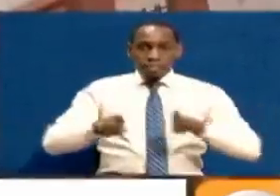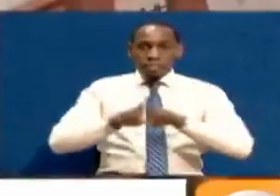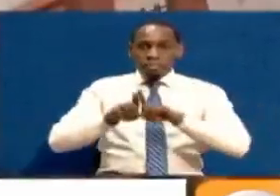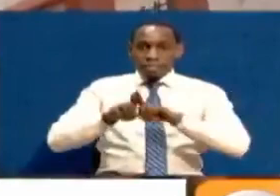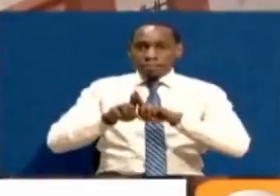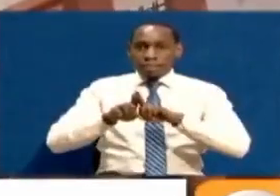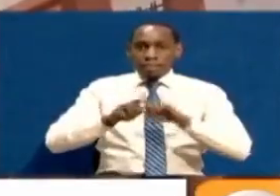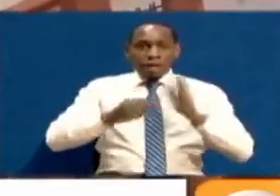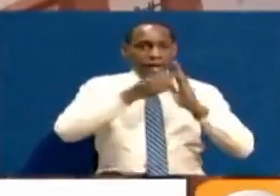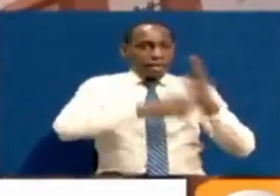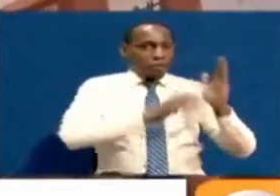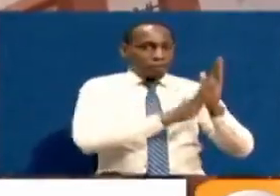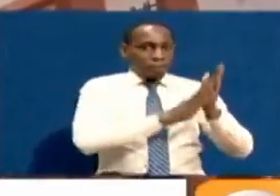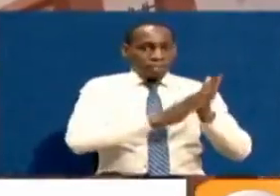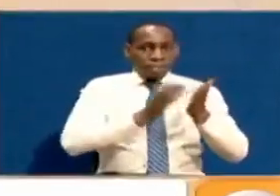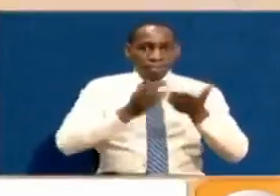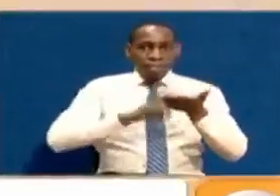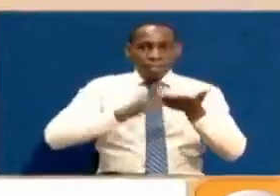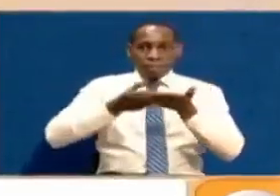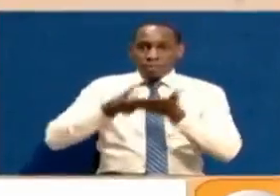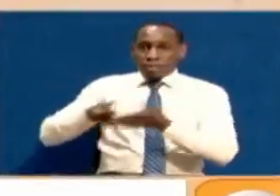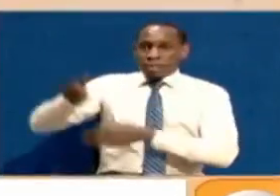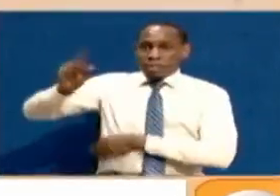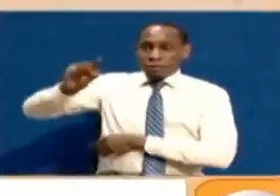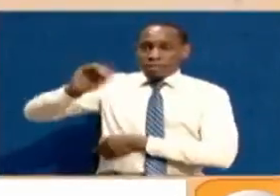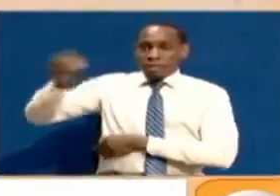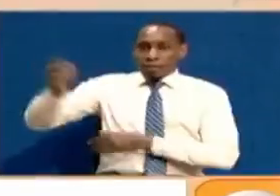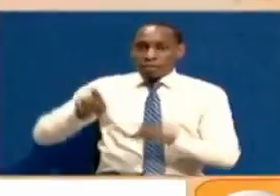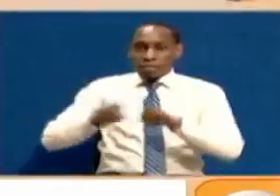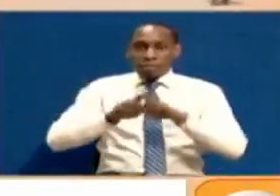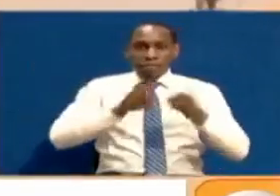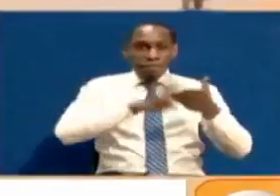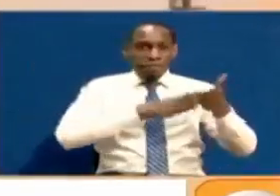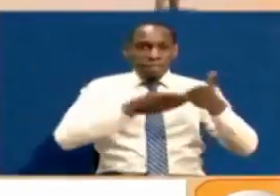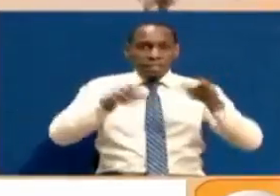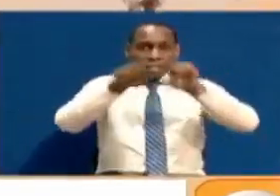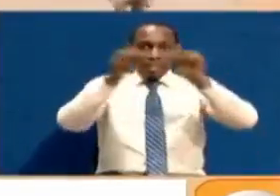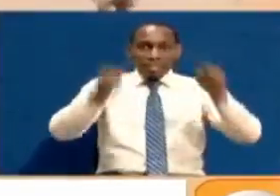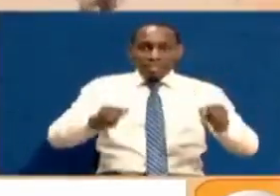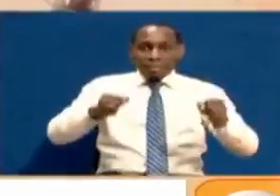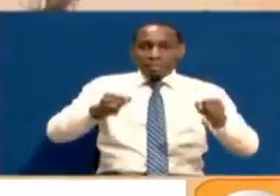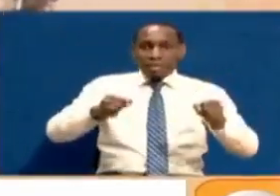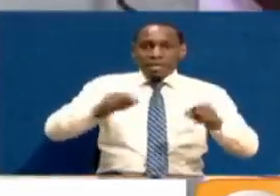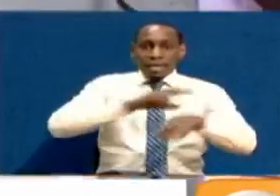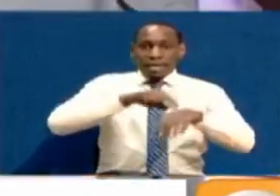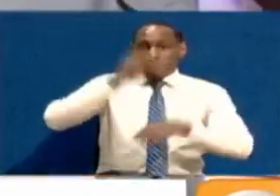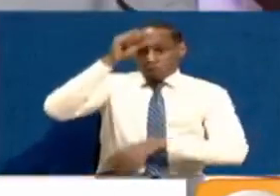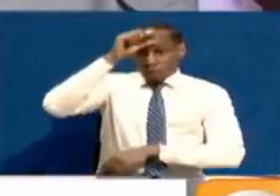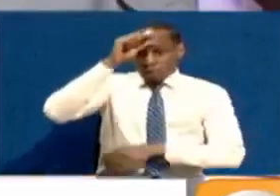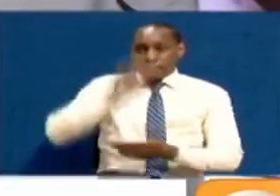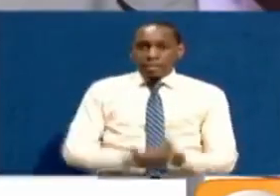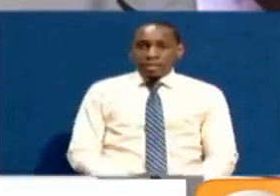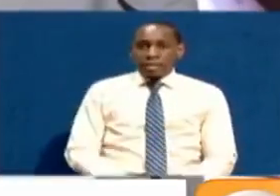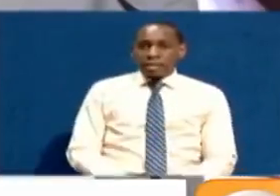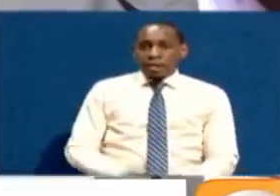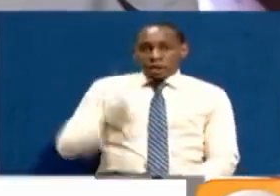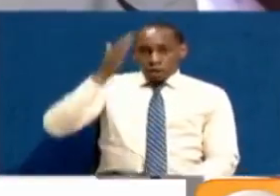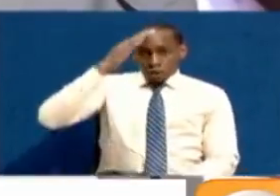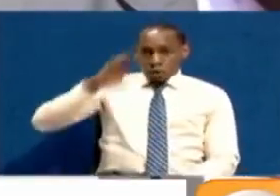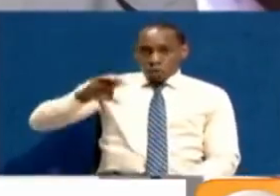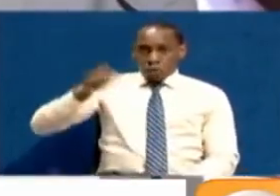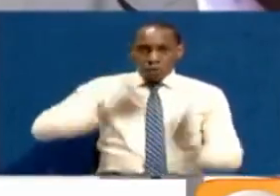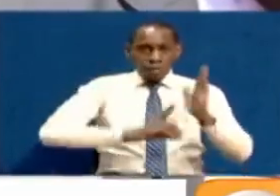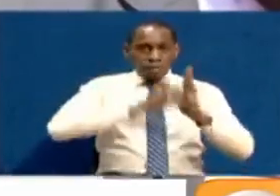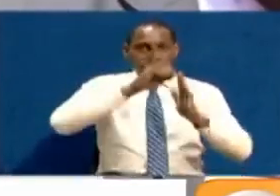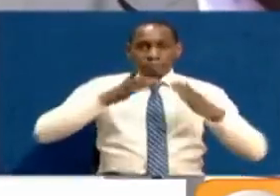wakishabikia vipengevi ya nyongeza ya mgao wa rasli maliko county na mfumo wa utawala katika serikali ya kitaifa. Unajua o development ni watu